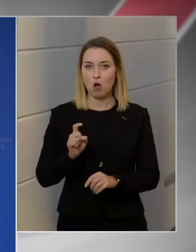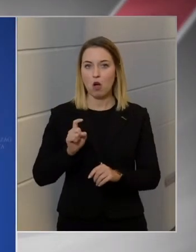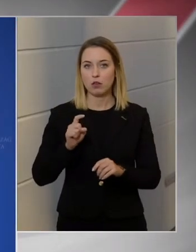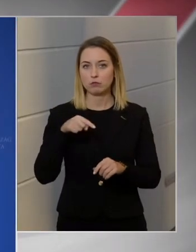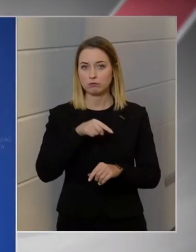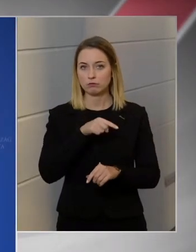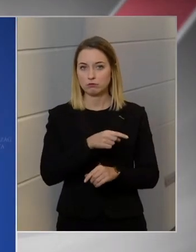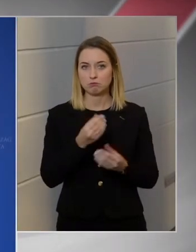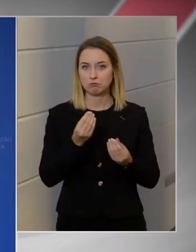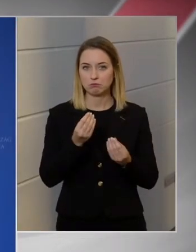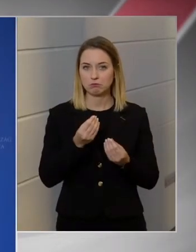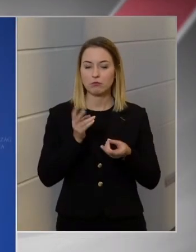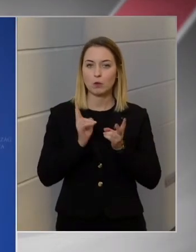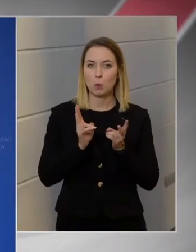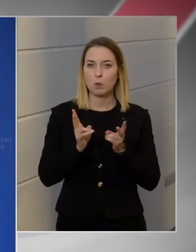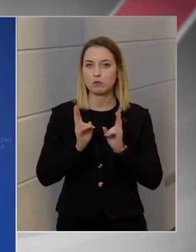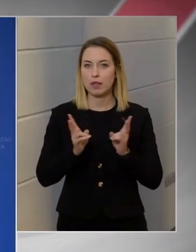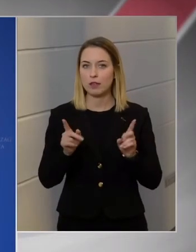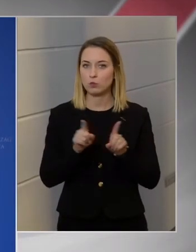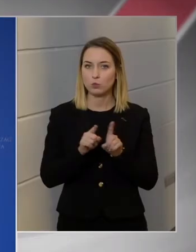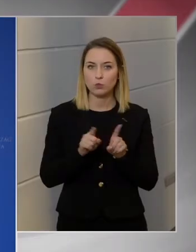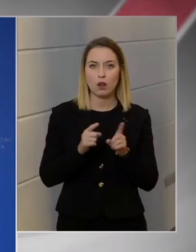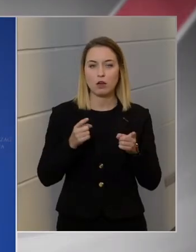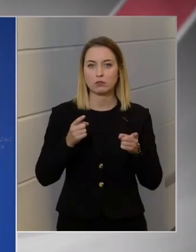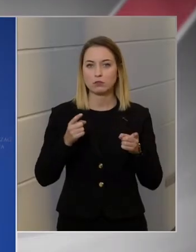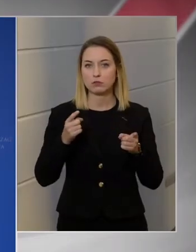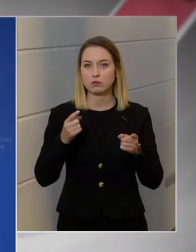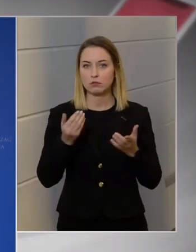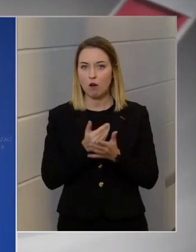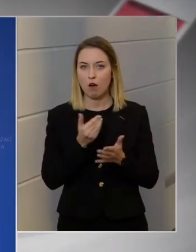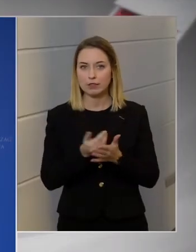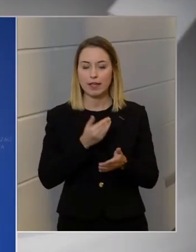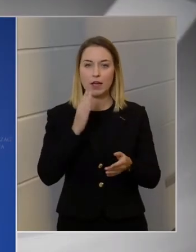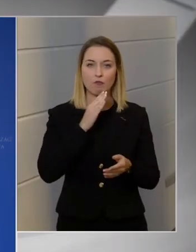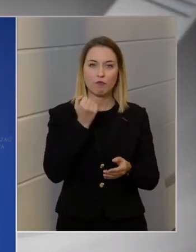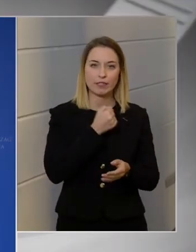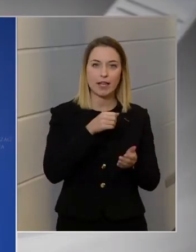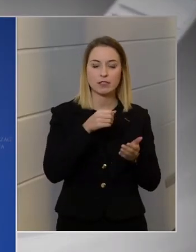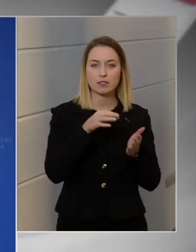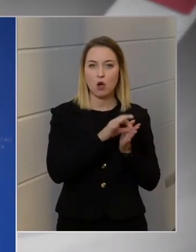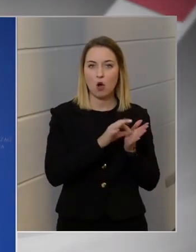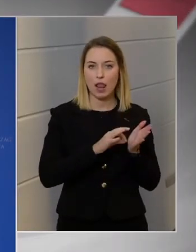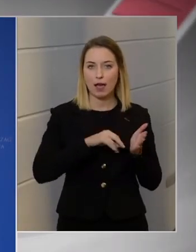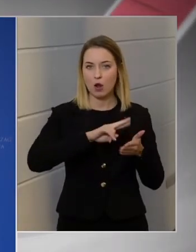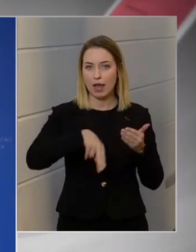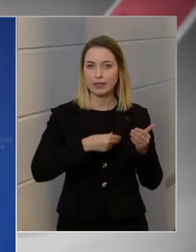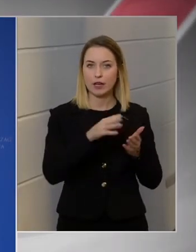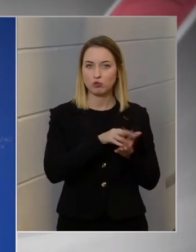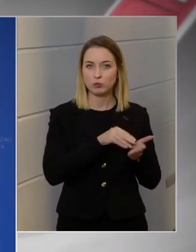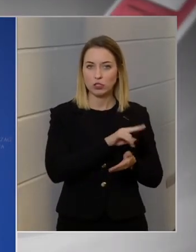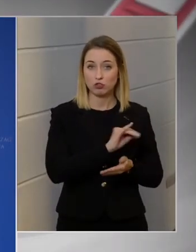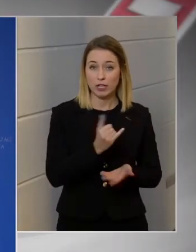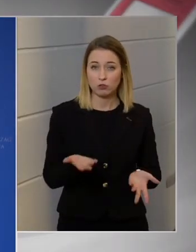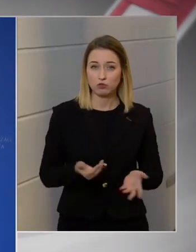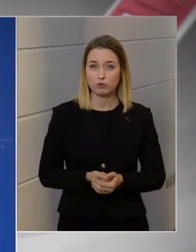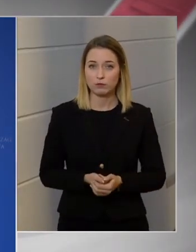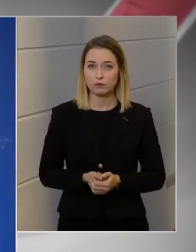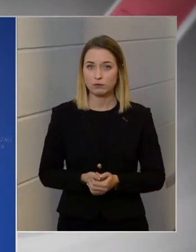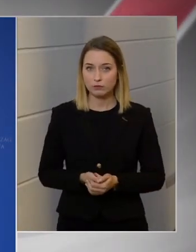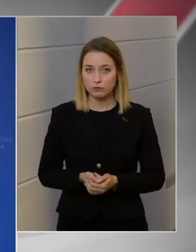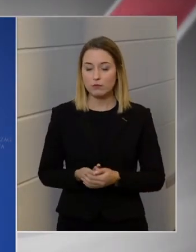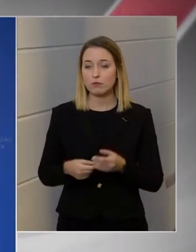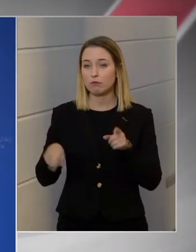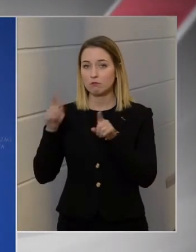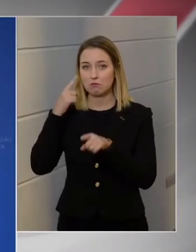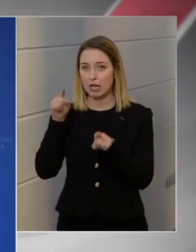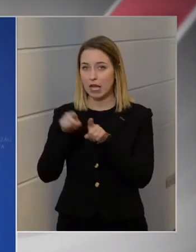lehetséges az, hogy ugyanazokat a kreatívokat használják a Fidesz aláírás gyűjtéséhez is? Hát gondolom, egyetértettek a